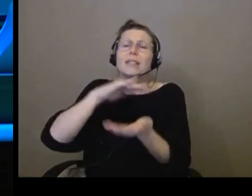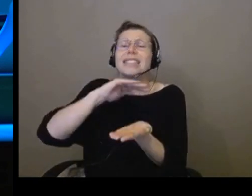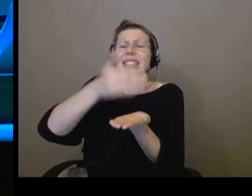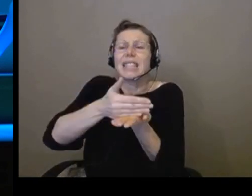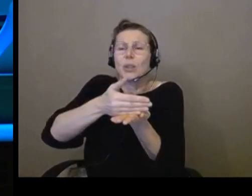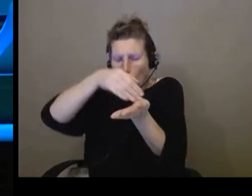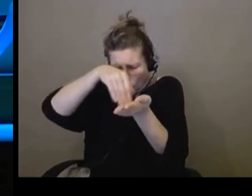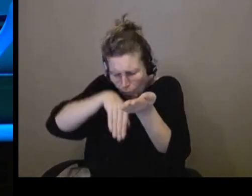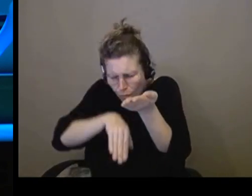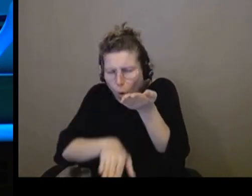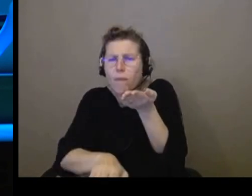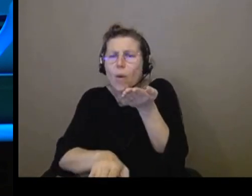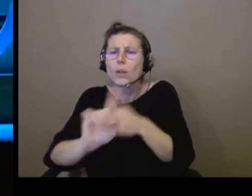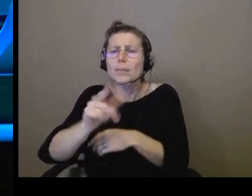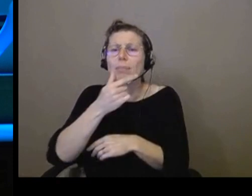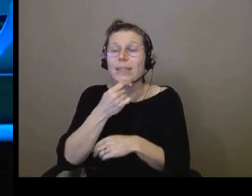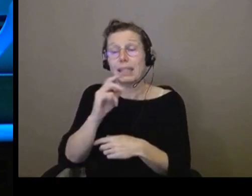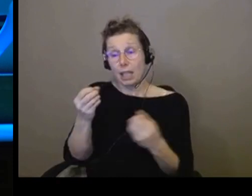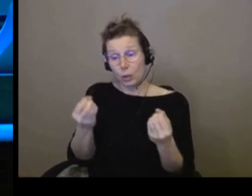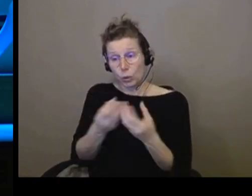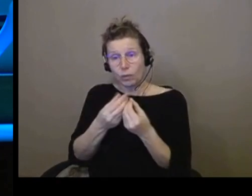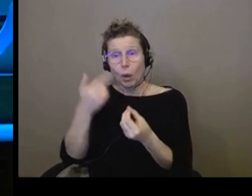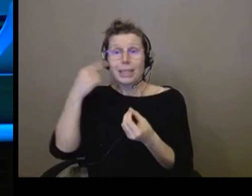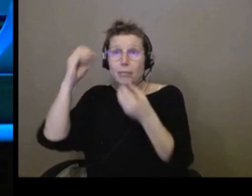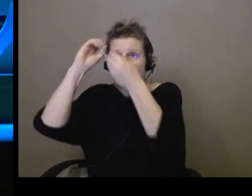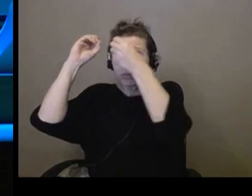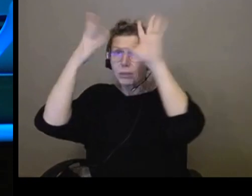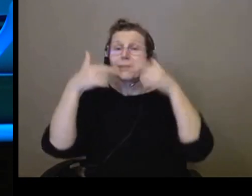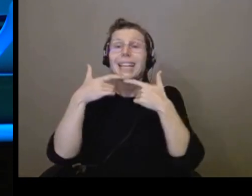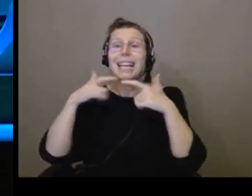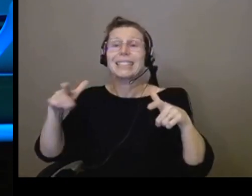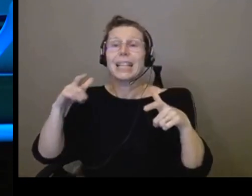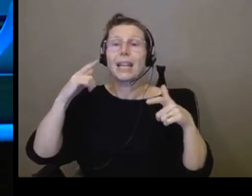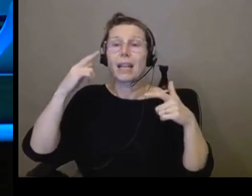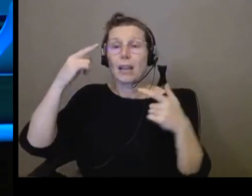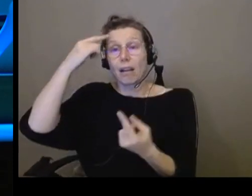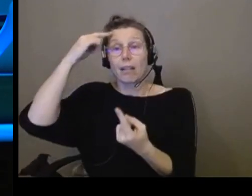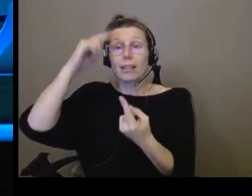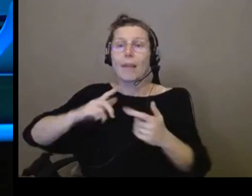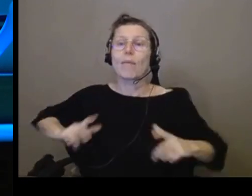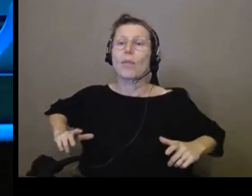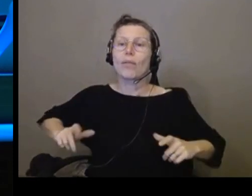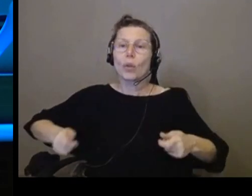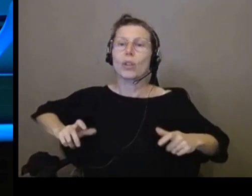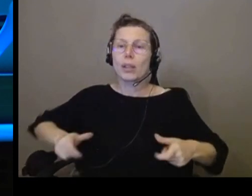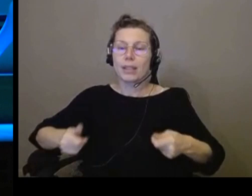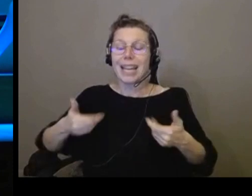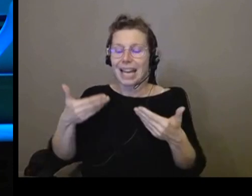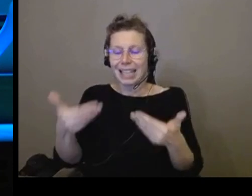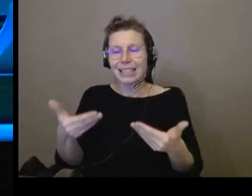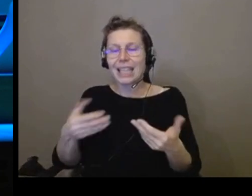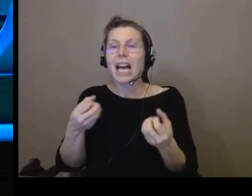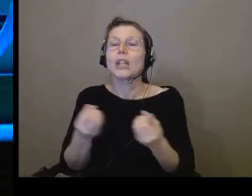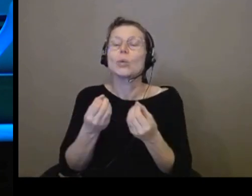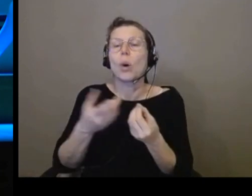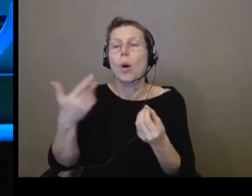effectivement fauteuil roulant. Et c'est probablement le sujet le plus exigeant. Parce qu'il faut des ascenseurs. Mais une fois qu'on s'est dit qu'on avait des ascenseurs,